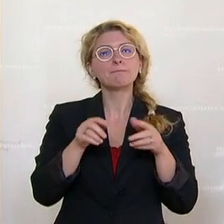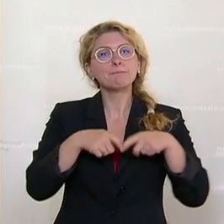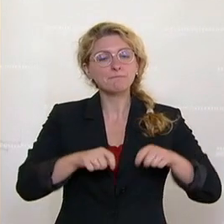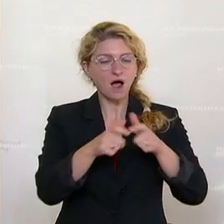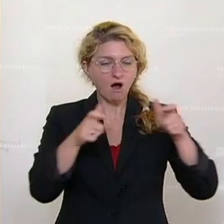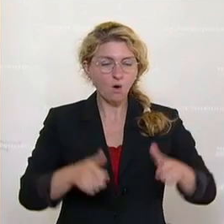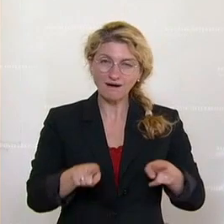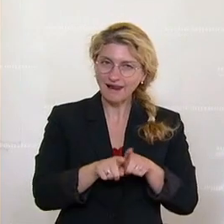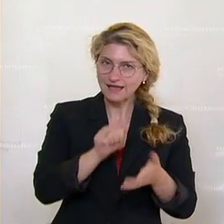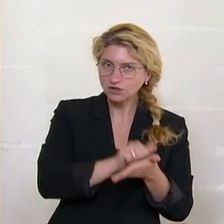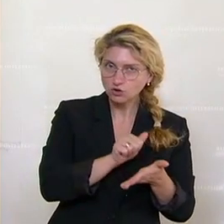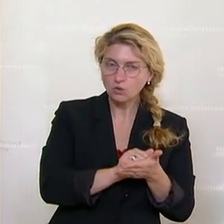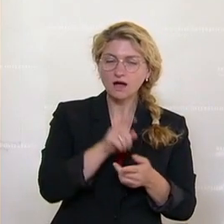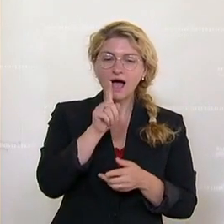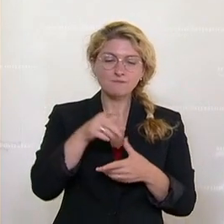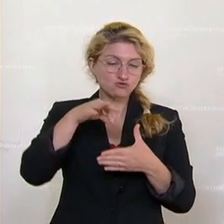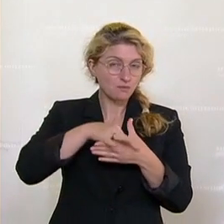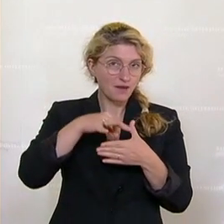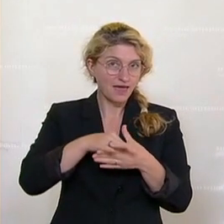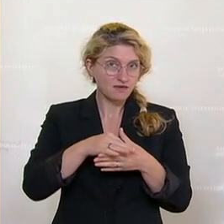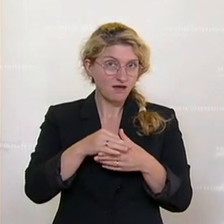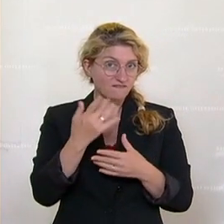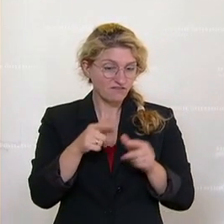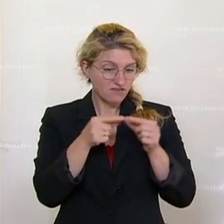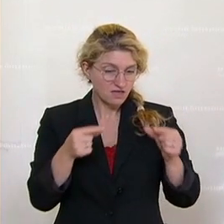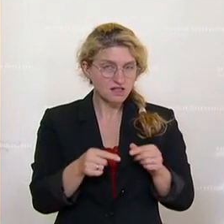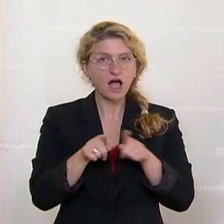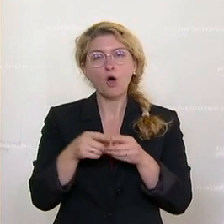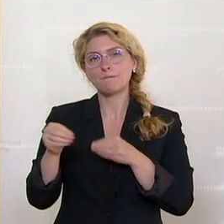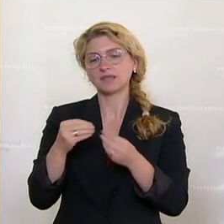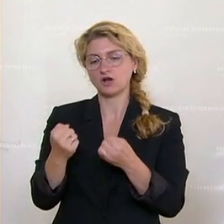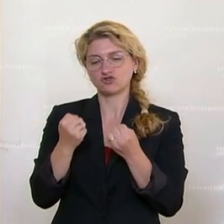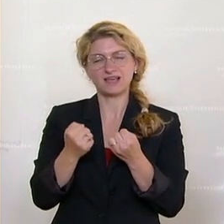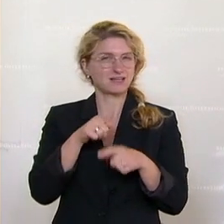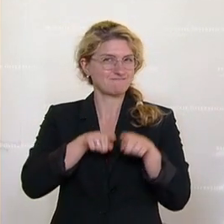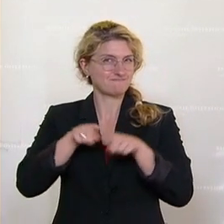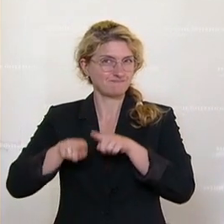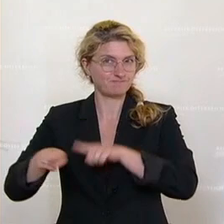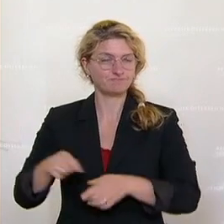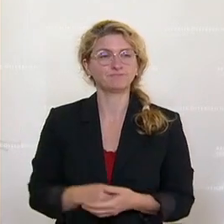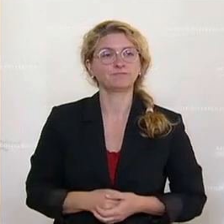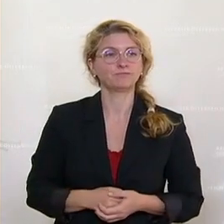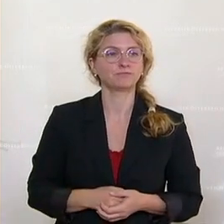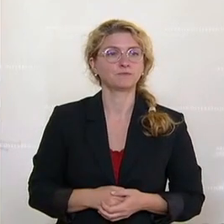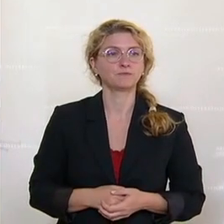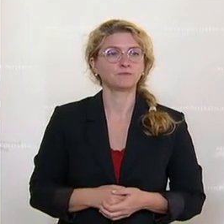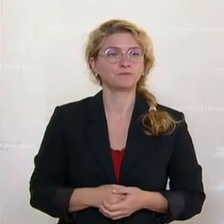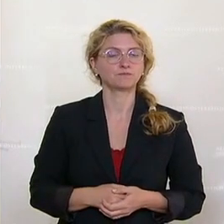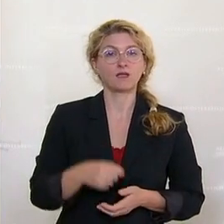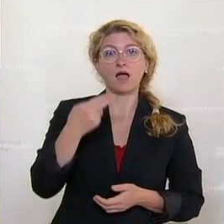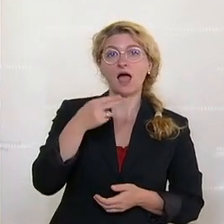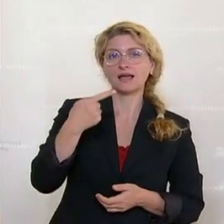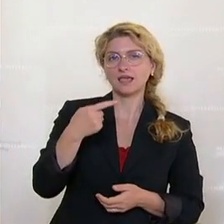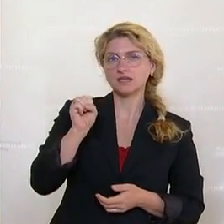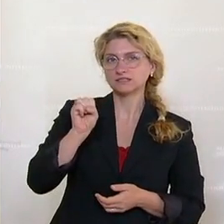aber sowohl vom Speichervolumen als auch von der Materialstärke her unterschiedlich sind. Die HGST